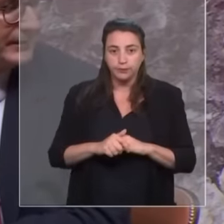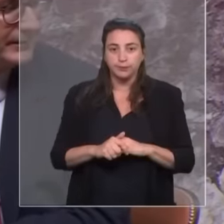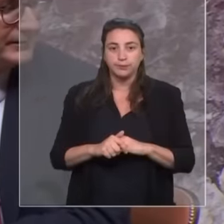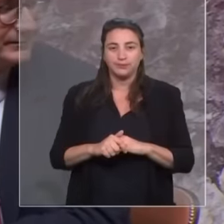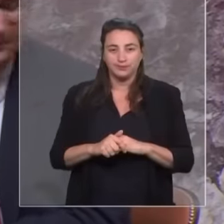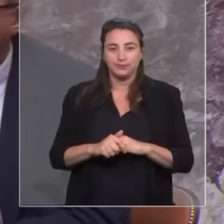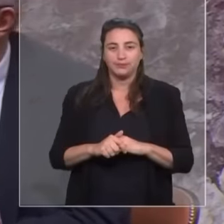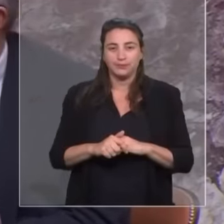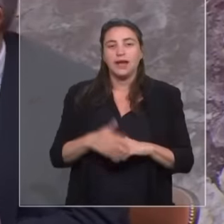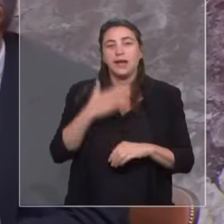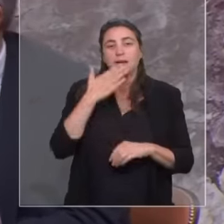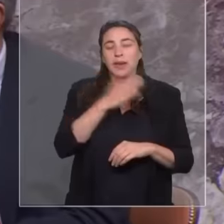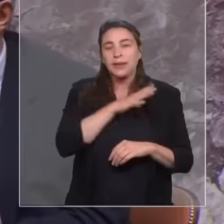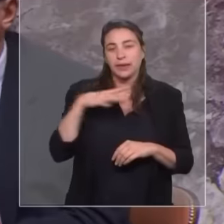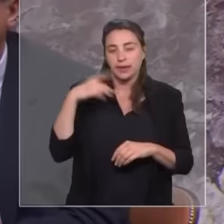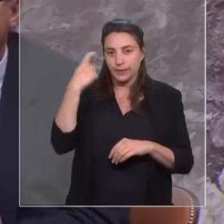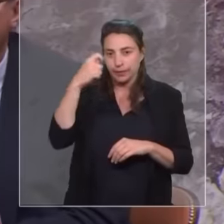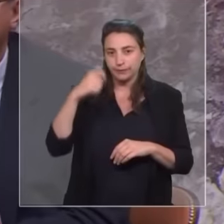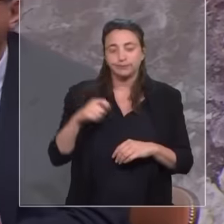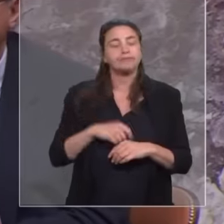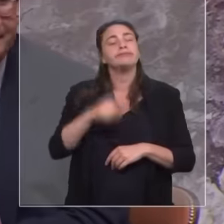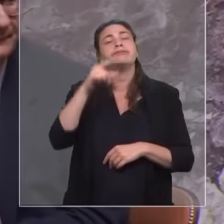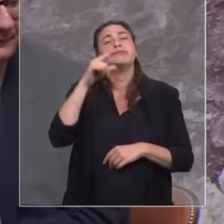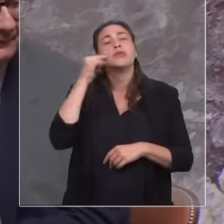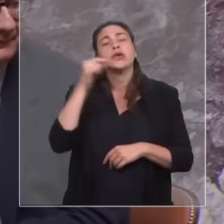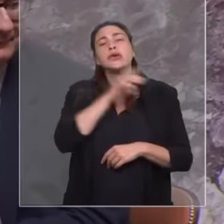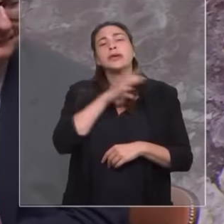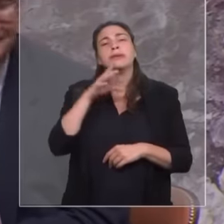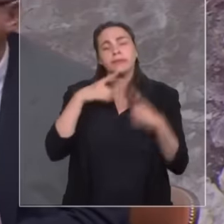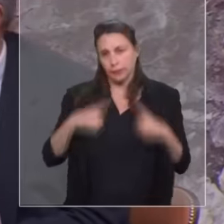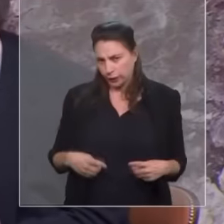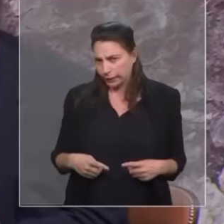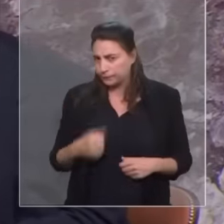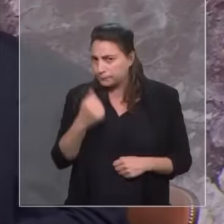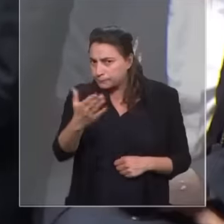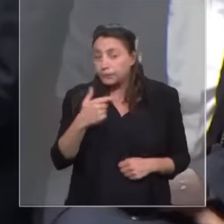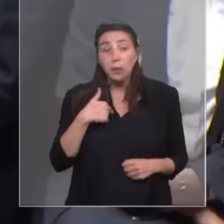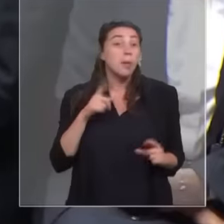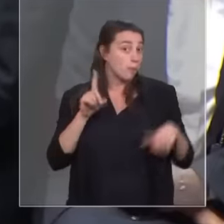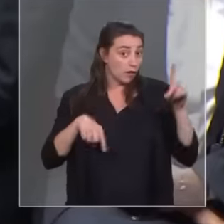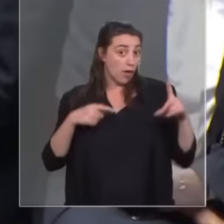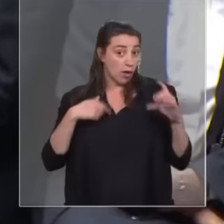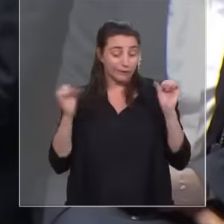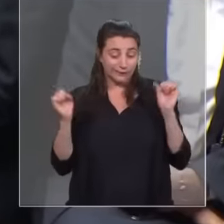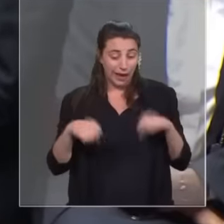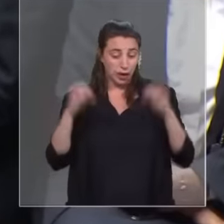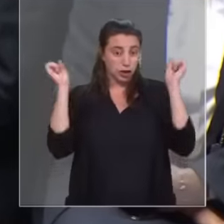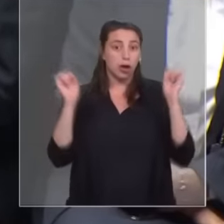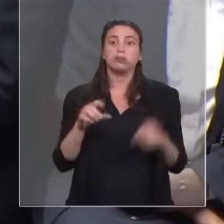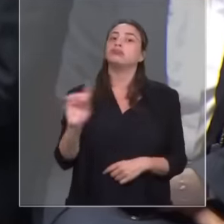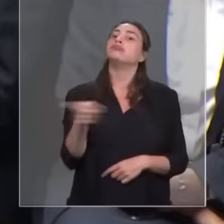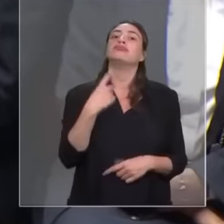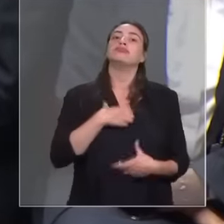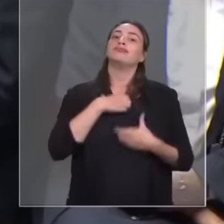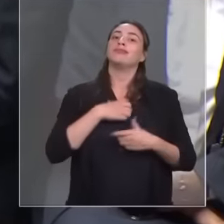Merci Madame la Présidente. Monsieur le député Lecoq, il m'arrive d'être d'accord avec vous. J'espère que personne ne s'en offusque.